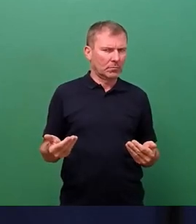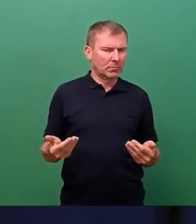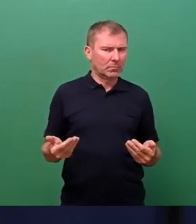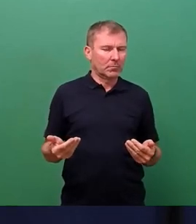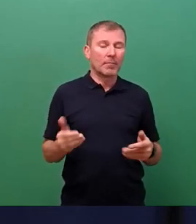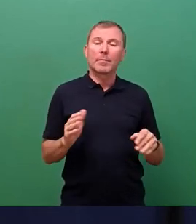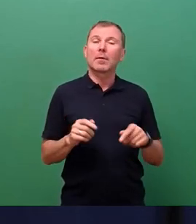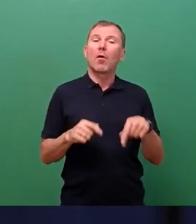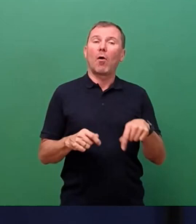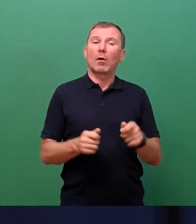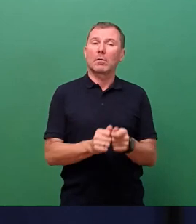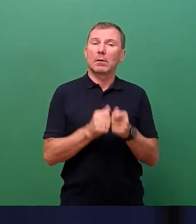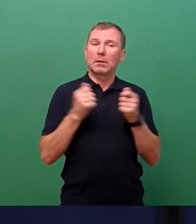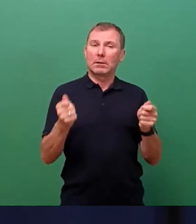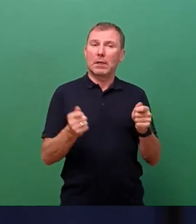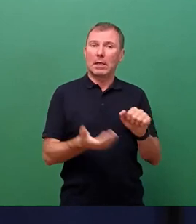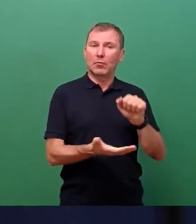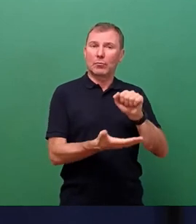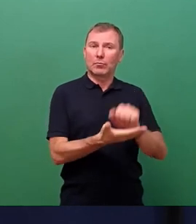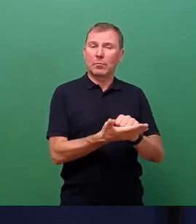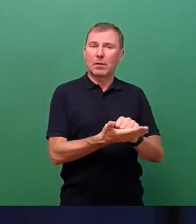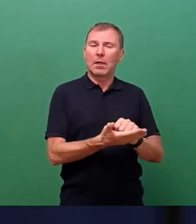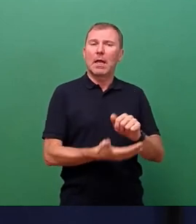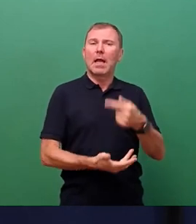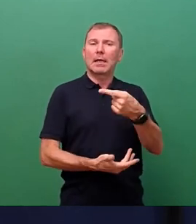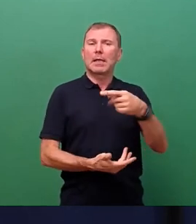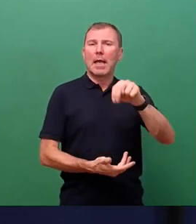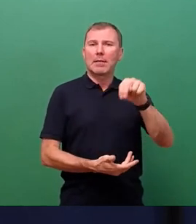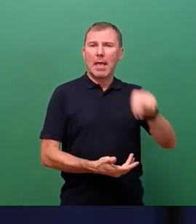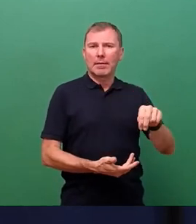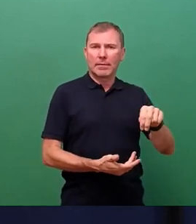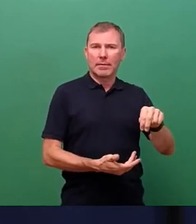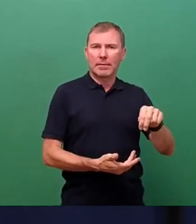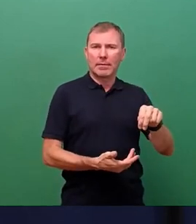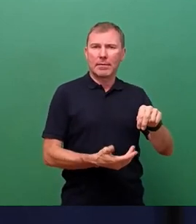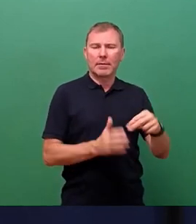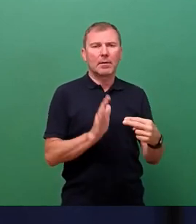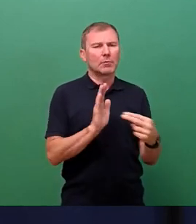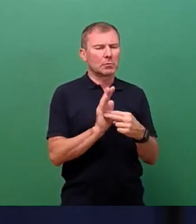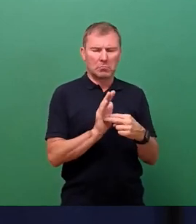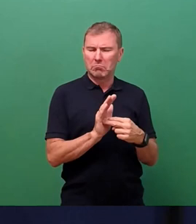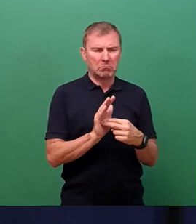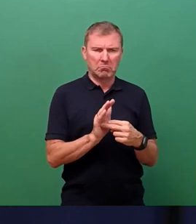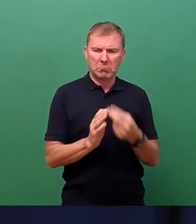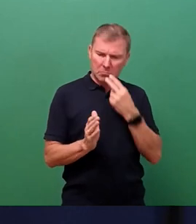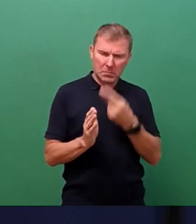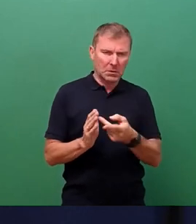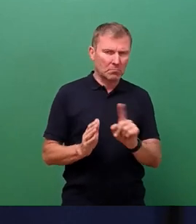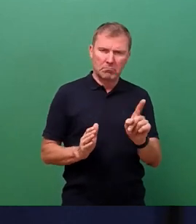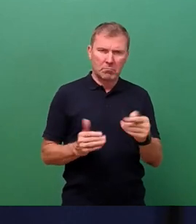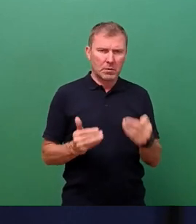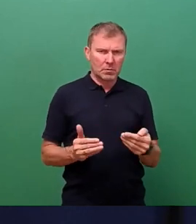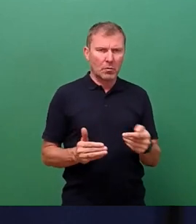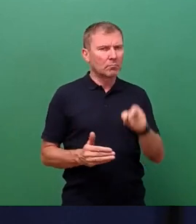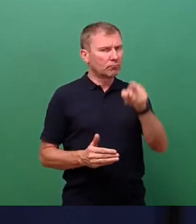heutigen Lokalausgabe der DNN lässt allerdings eher den Schluss zu, dass Sie, Herr Oberbürgermeister,